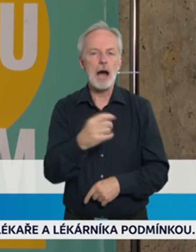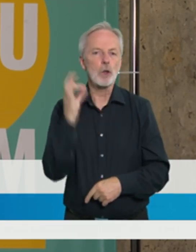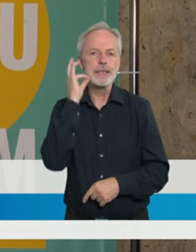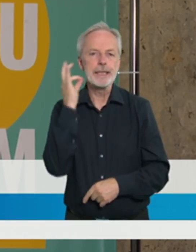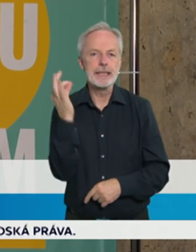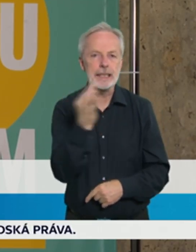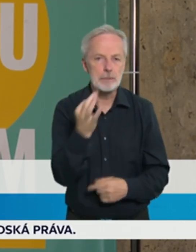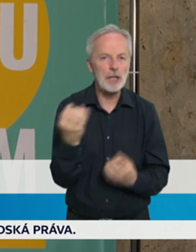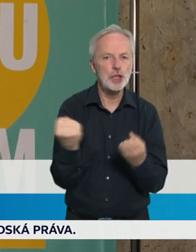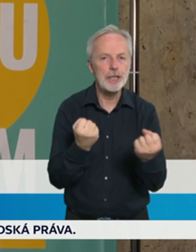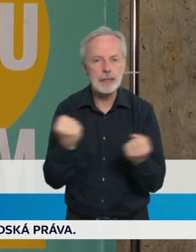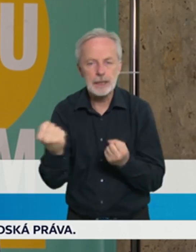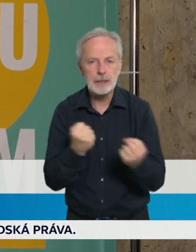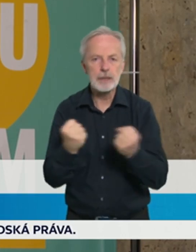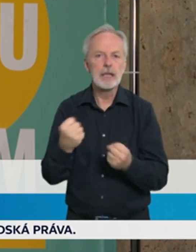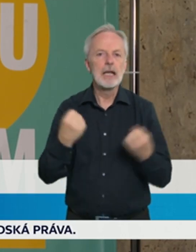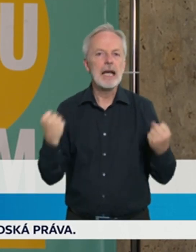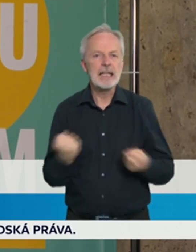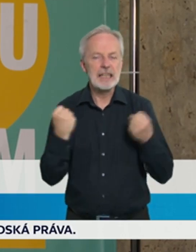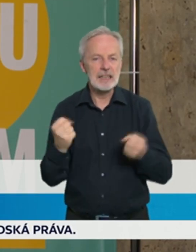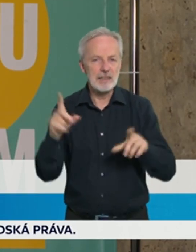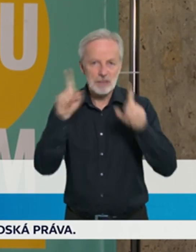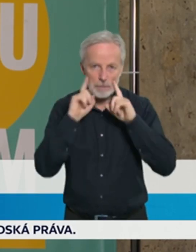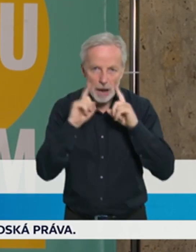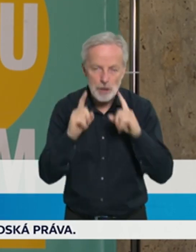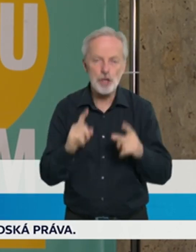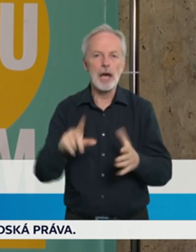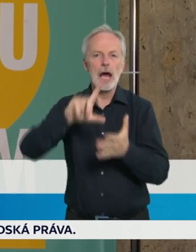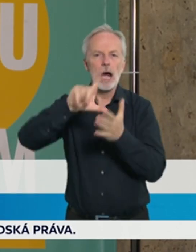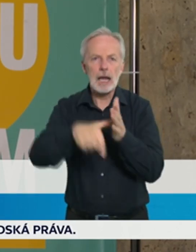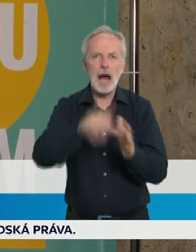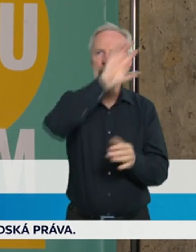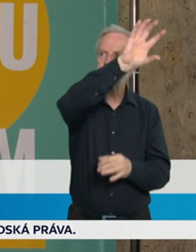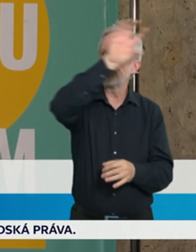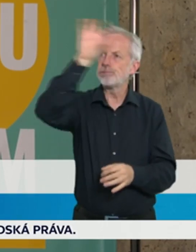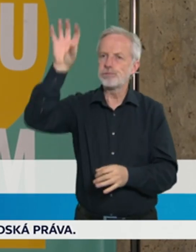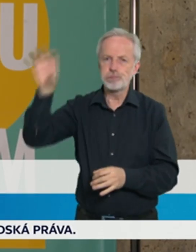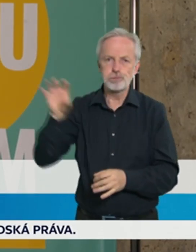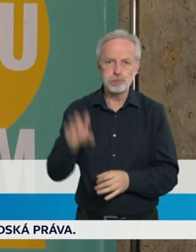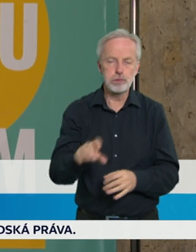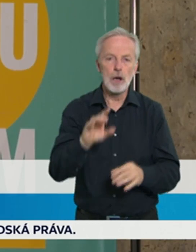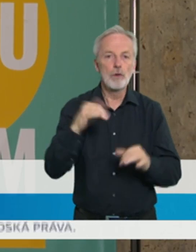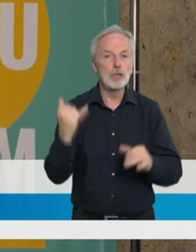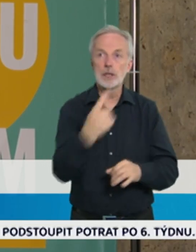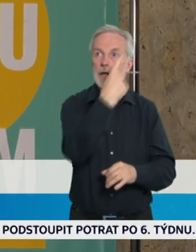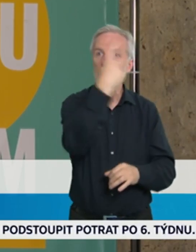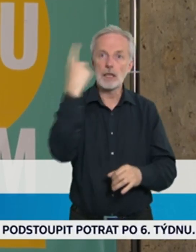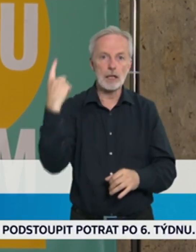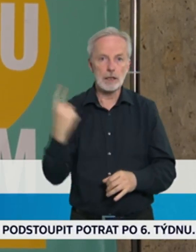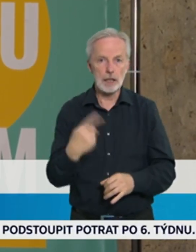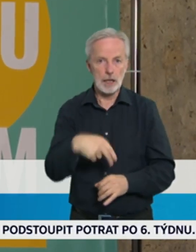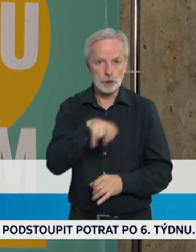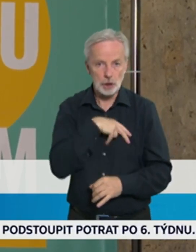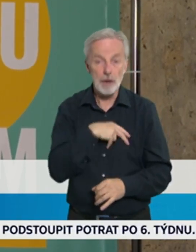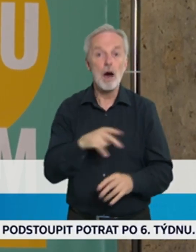péče. Aktivovali jsme krajské koordinátory tak, abychom měli skutečně prakticky online přístup k